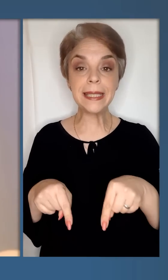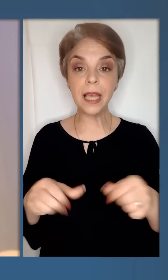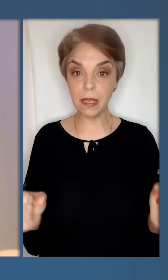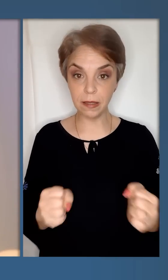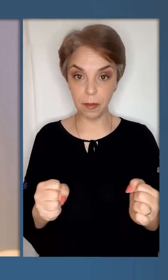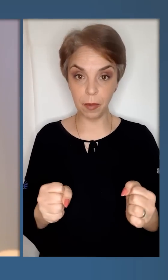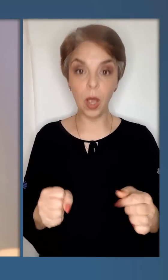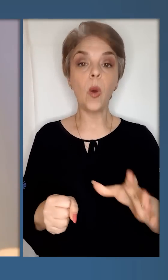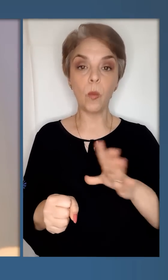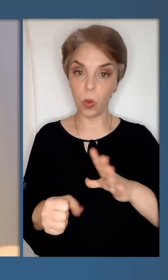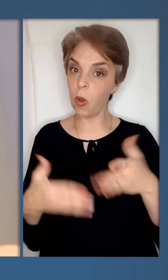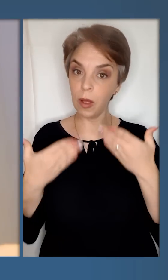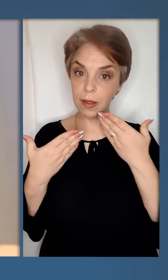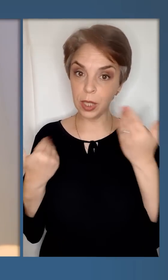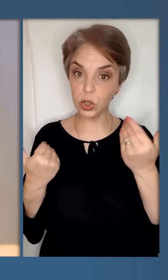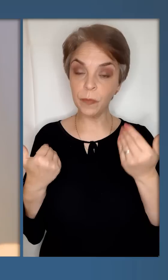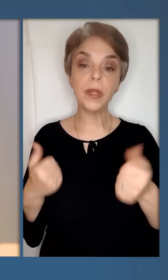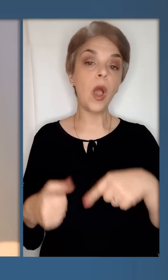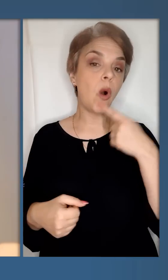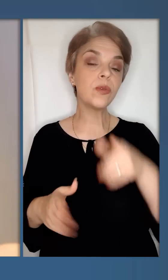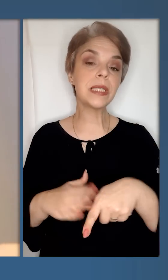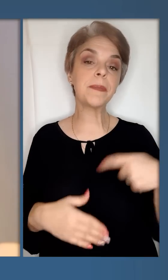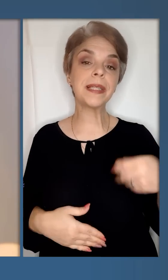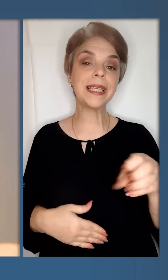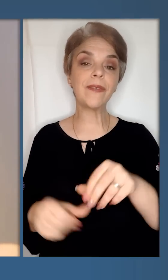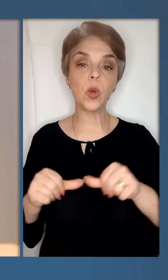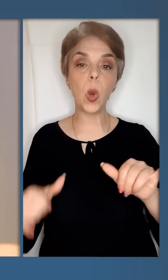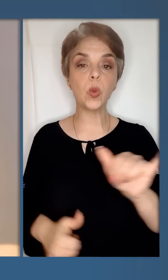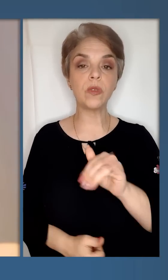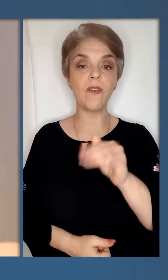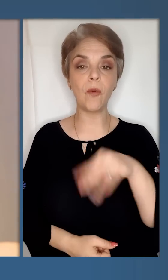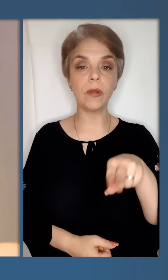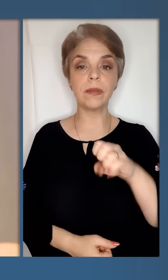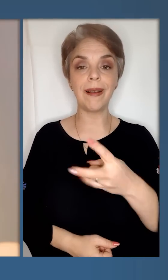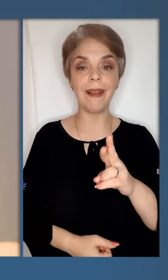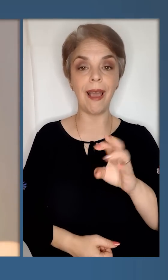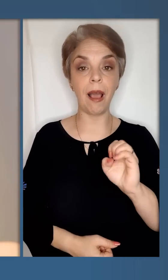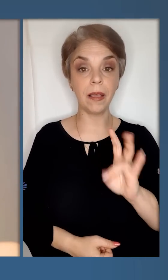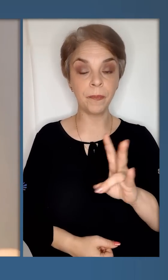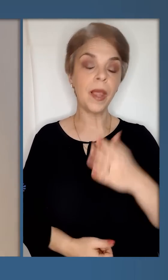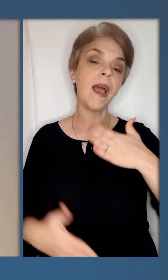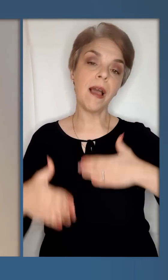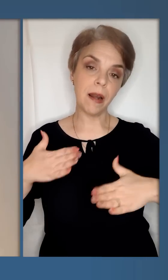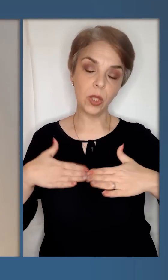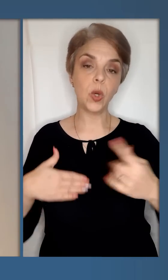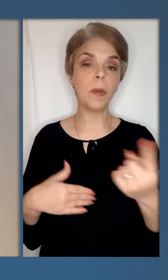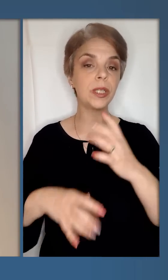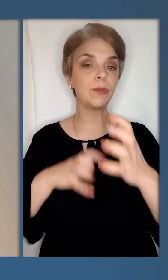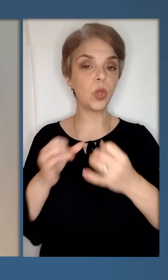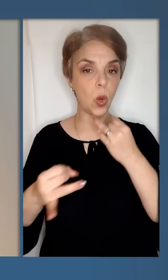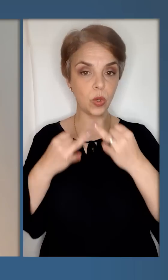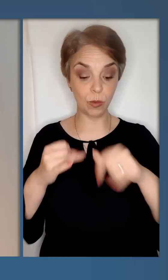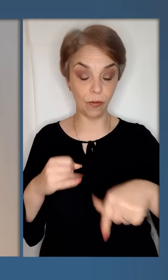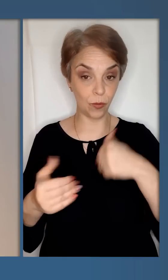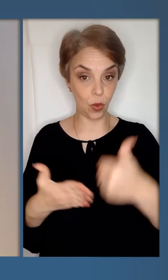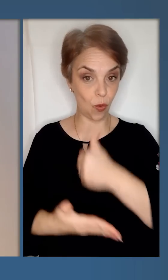наприкінці цієї зими було легше. Говорив сьогодні з президенткою Єврокомісії Урсули Фондреляєн радий, що